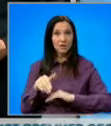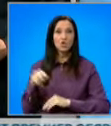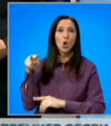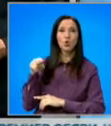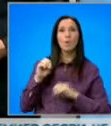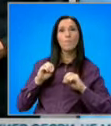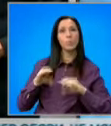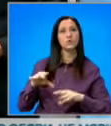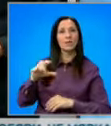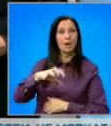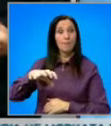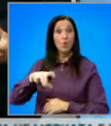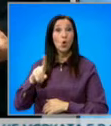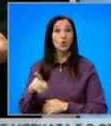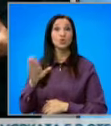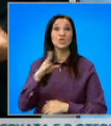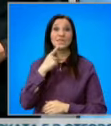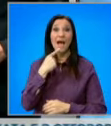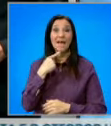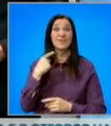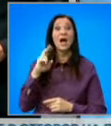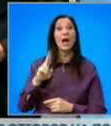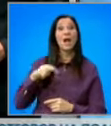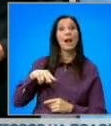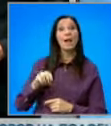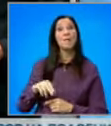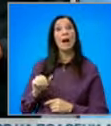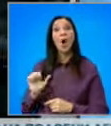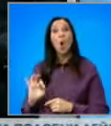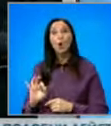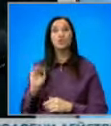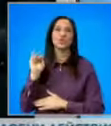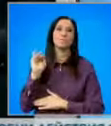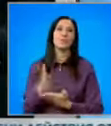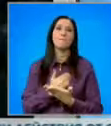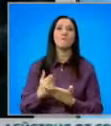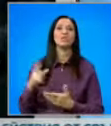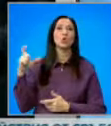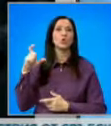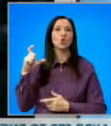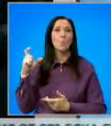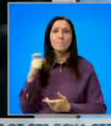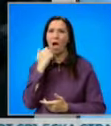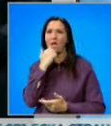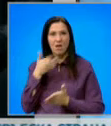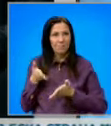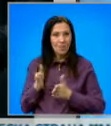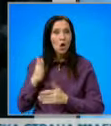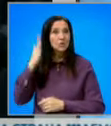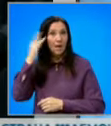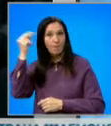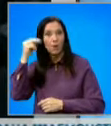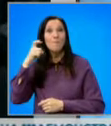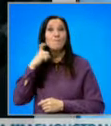-контролно-пропускателен пункт, който ще се нарича Клепало и ще се намира между Струмяни от страна на България и